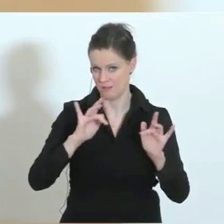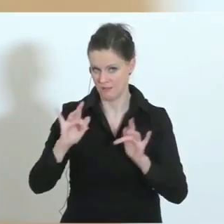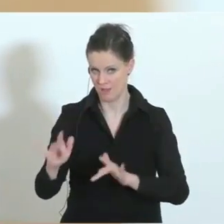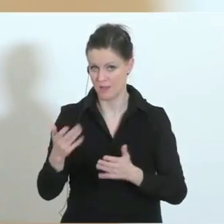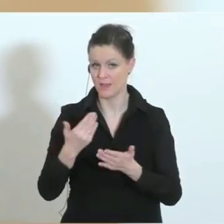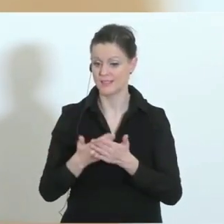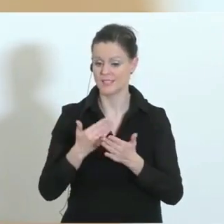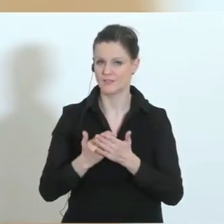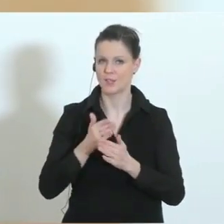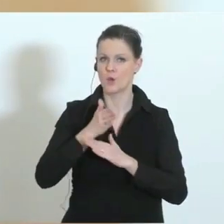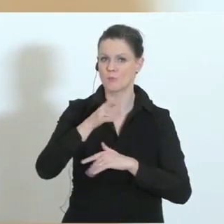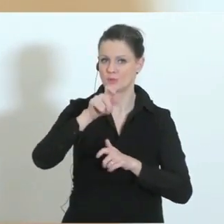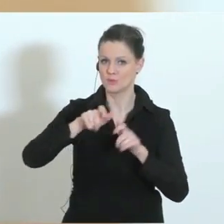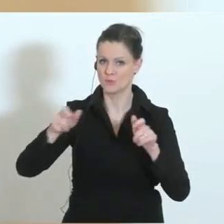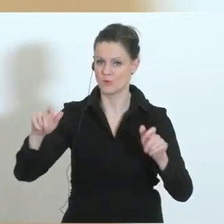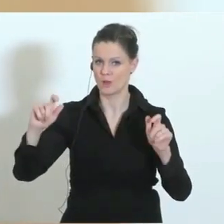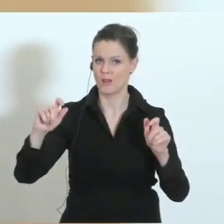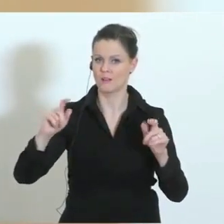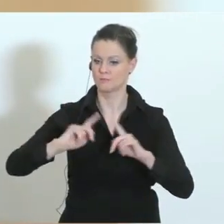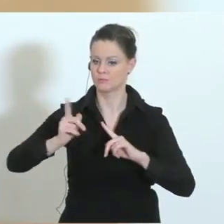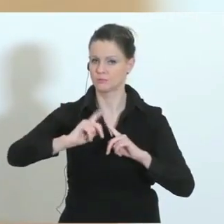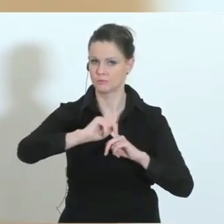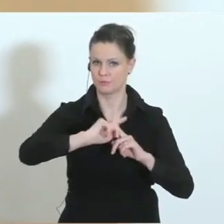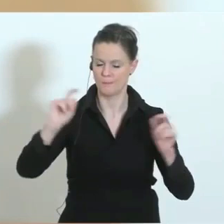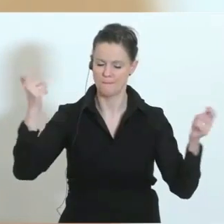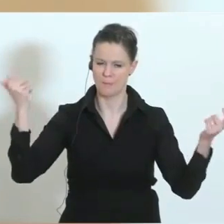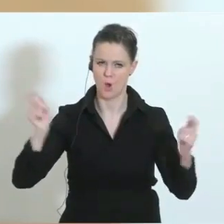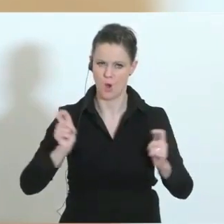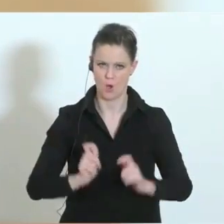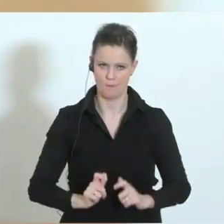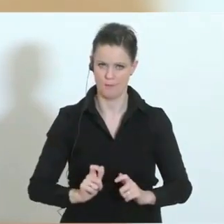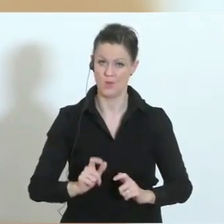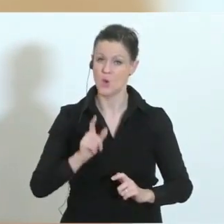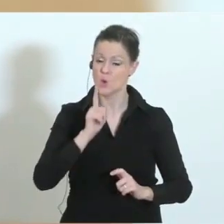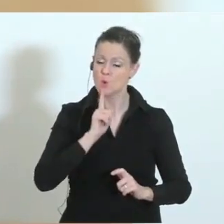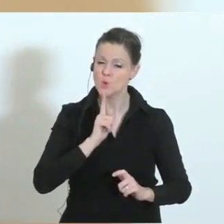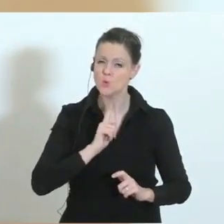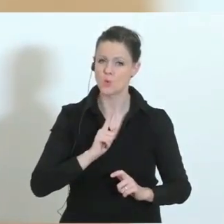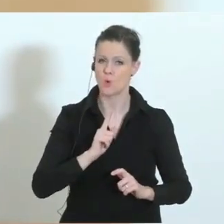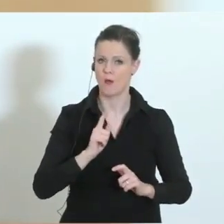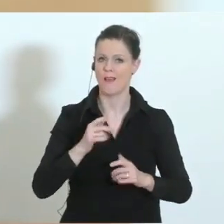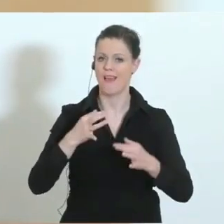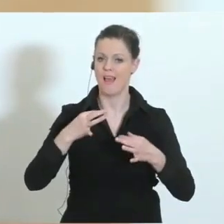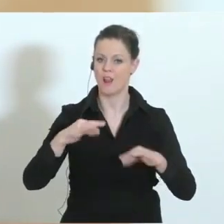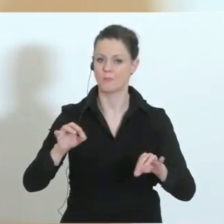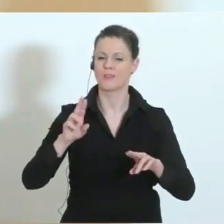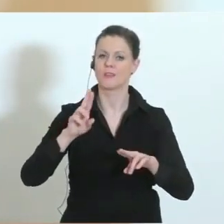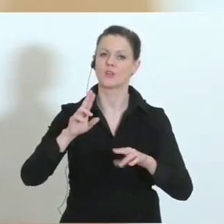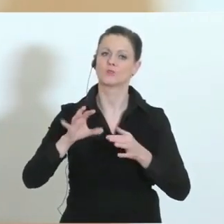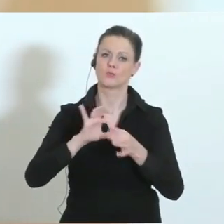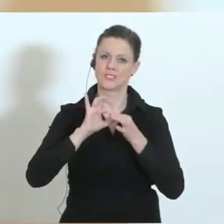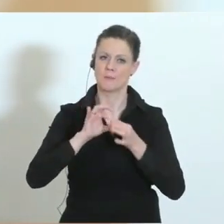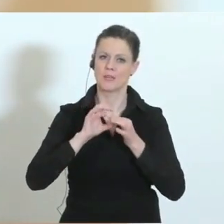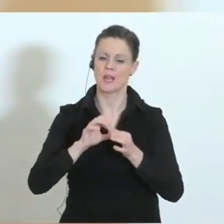Besucherfrequenz dramatisch reduziert. Besuch ist nur mehr dann legitim, wenn es um den palliativen Bereich